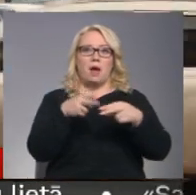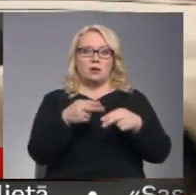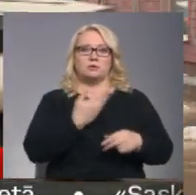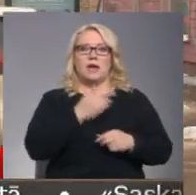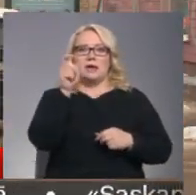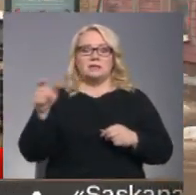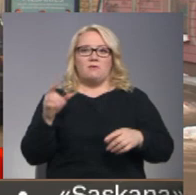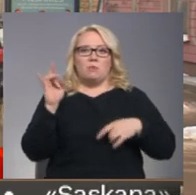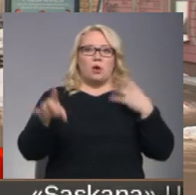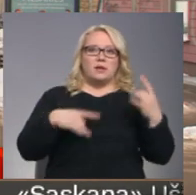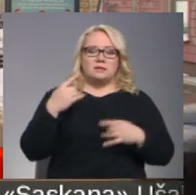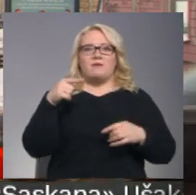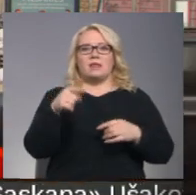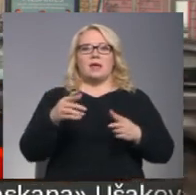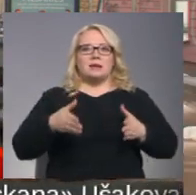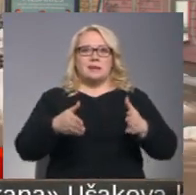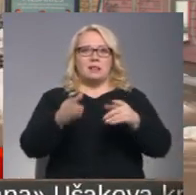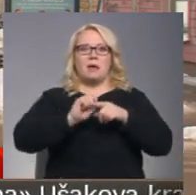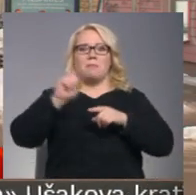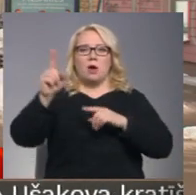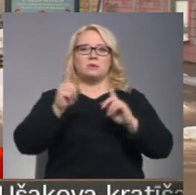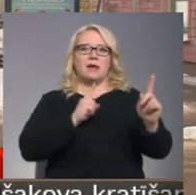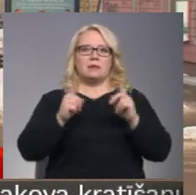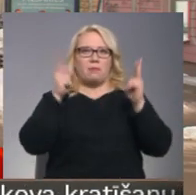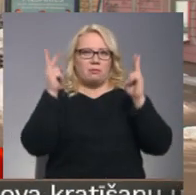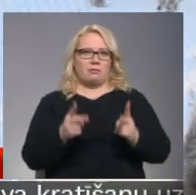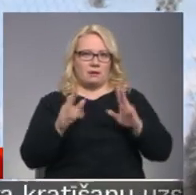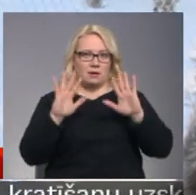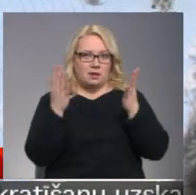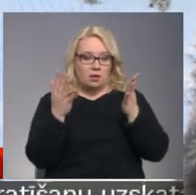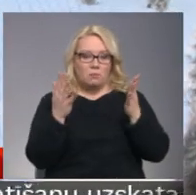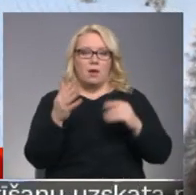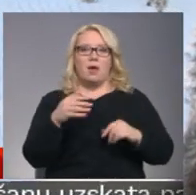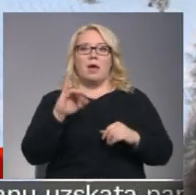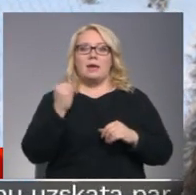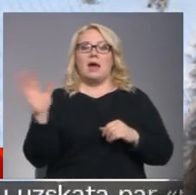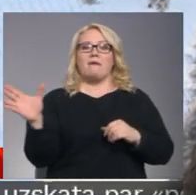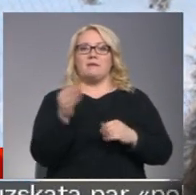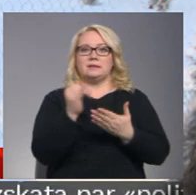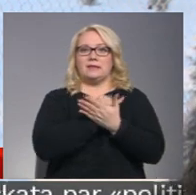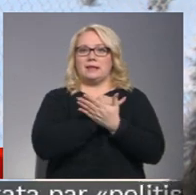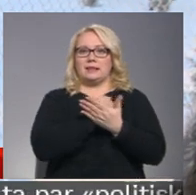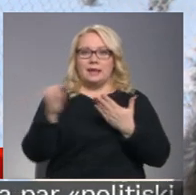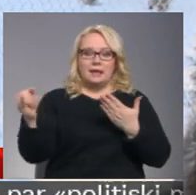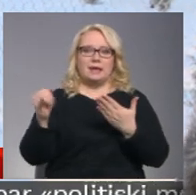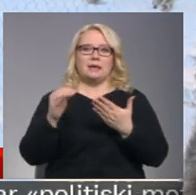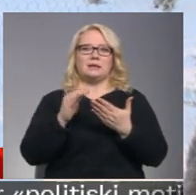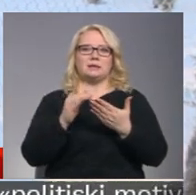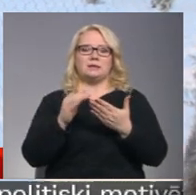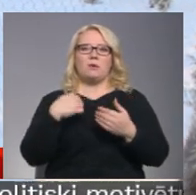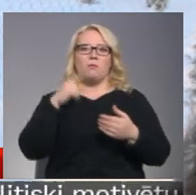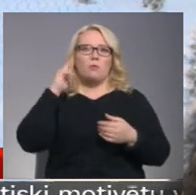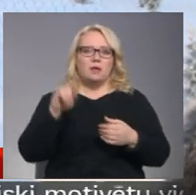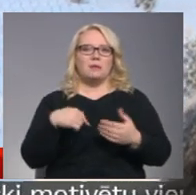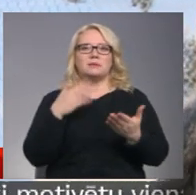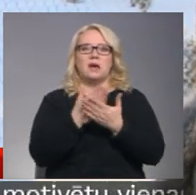iedzīvotāju protestēs vai arī šajā sielās pieaugs satīksmes negadījumu skaits. Ja viss ir kārtīgi smuki notīrīts izvests, tad, protams, es esmu